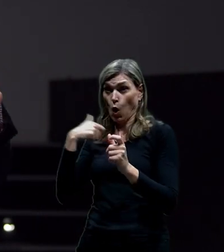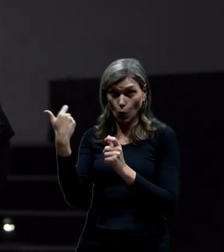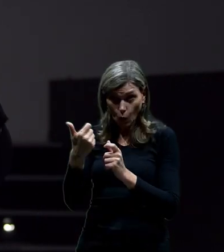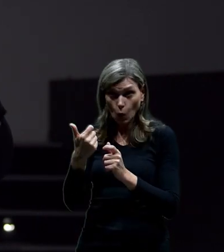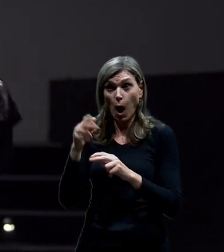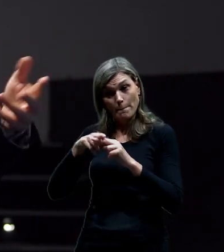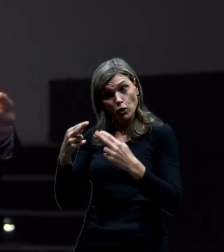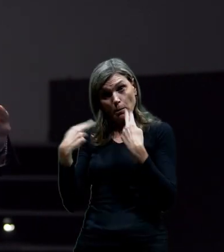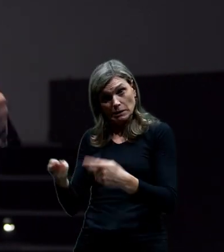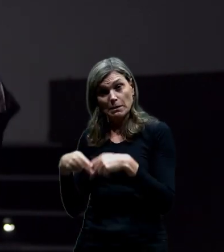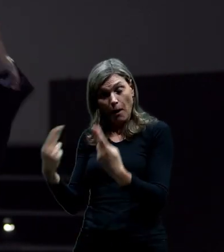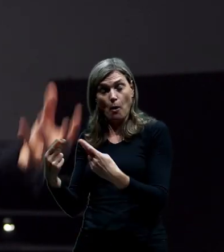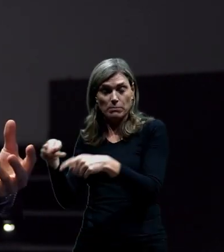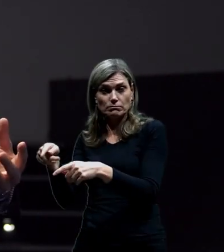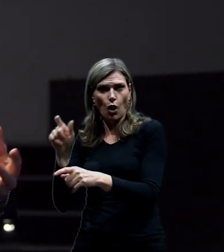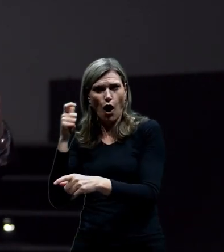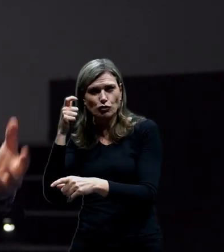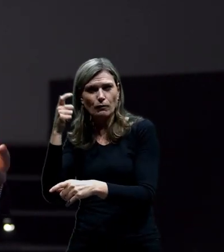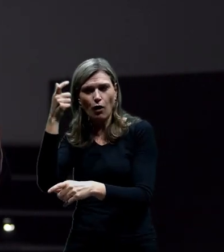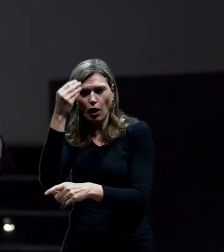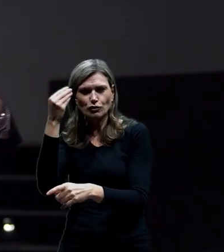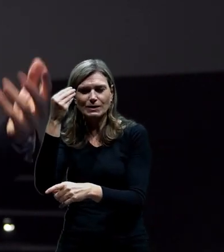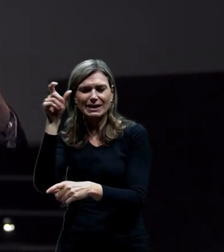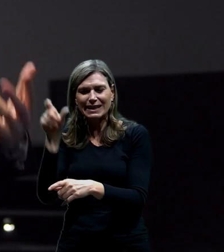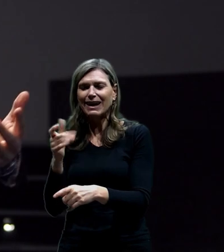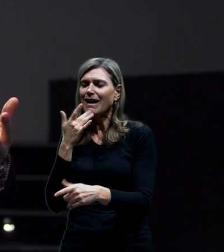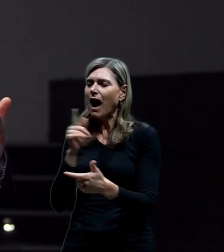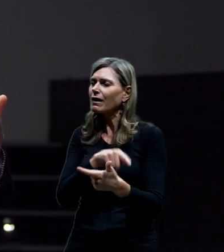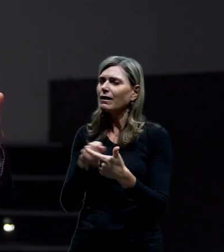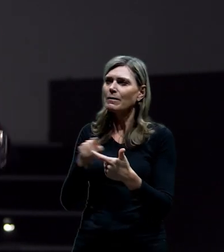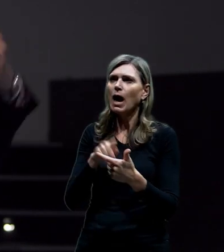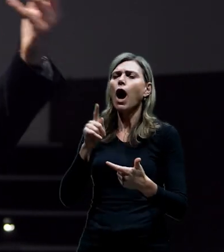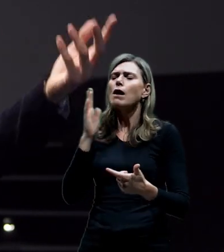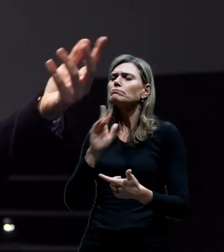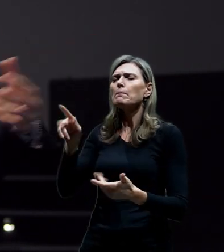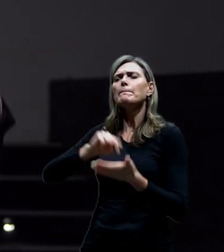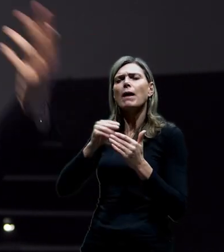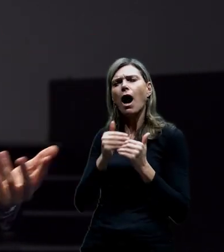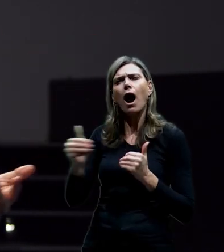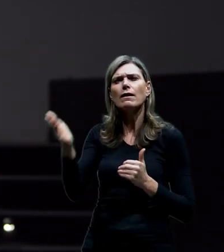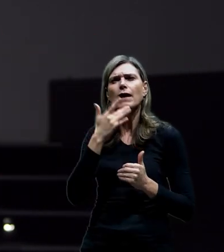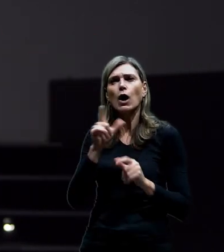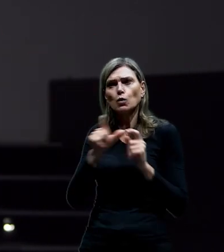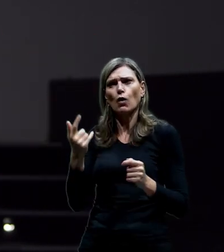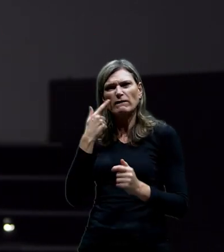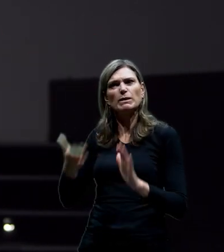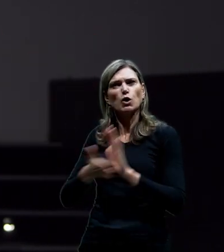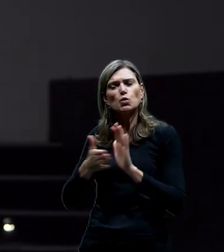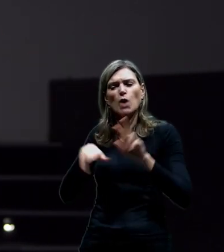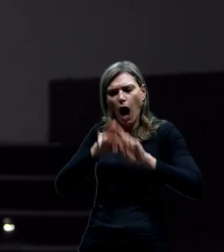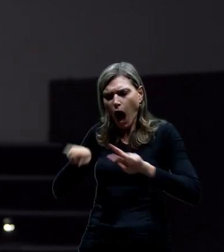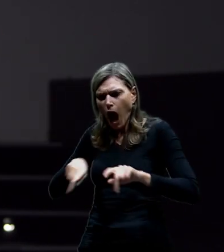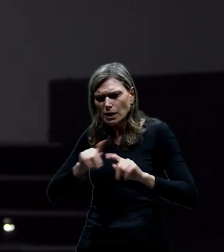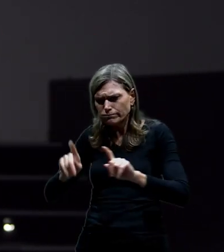poprosil, jestli bychom mohli když tak tady komentovat, jak je to s tím časovým harmonogramem, protože jsme viděli, že je to přímo závislé. V úplně malou